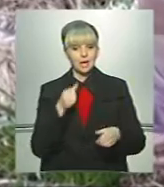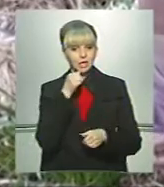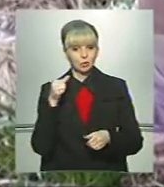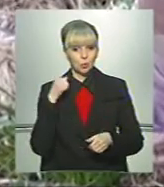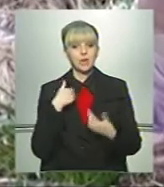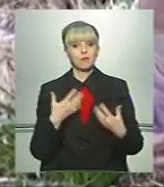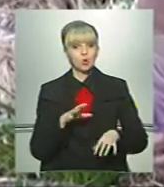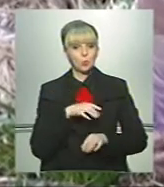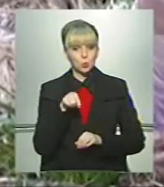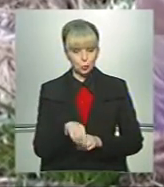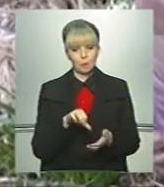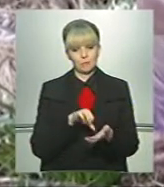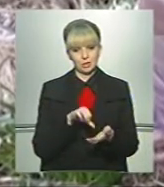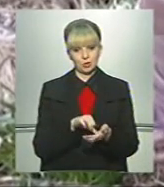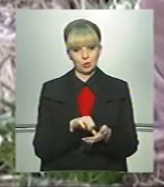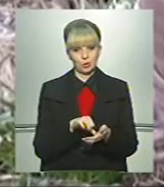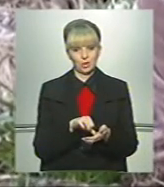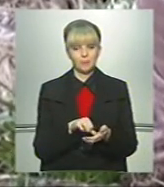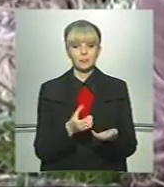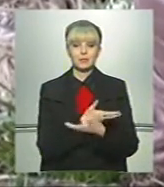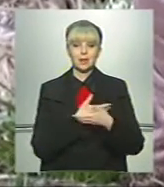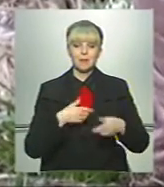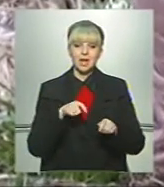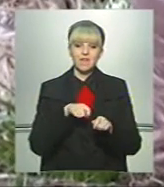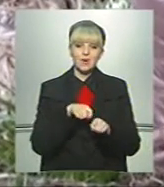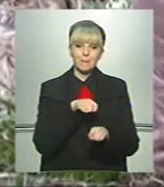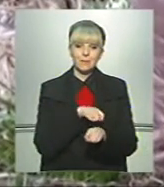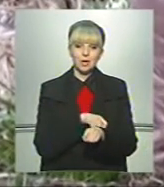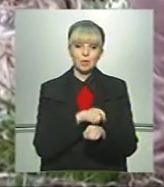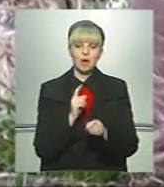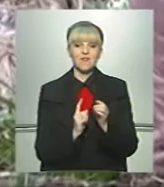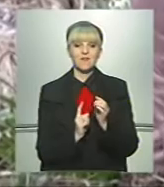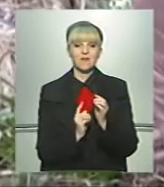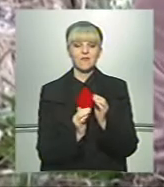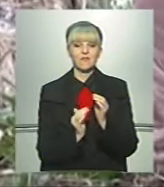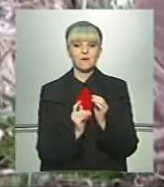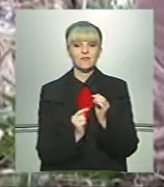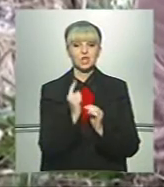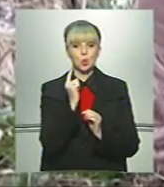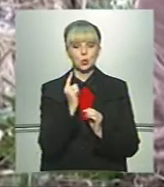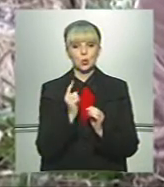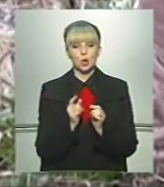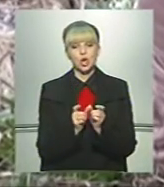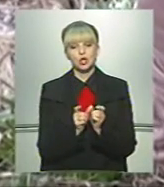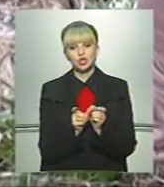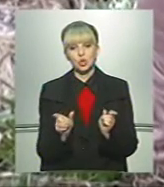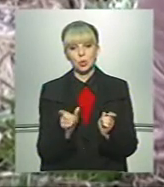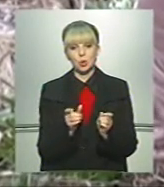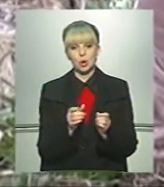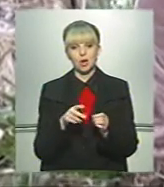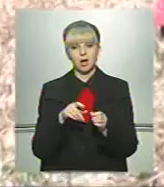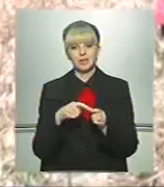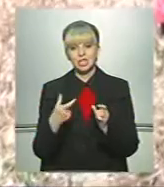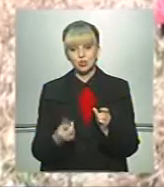року я вже була тут присутня. Ми вимірюємо висоту квітки, ширину листочків і висоту